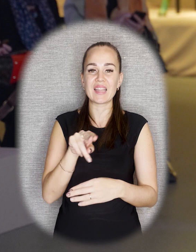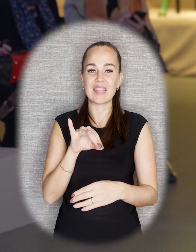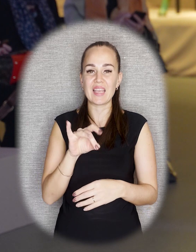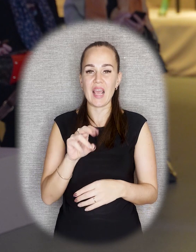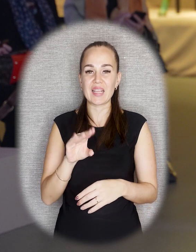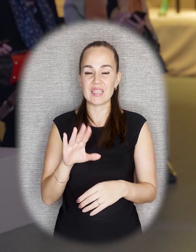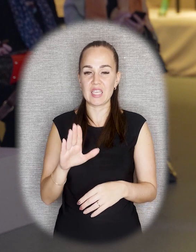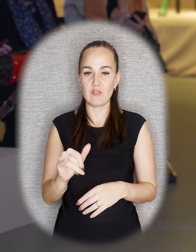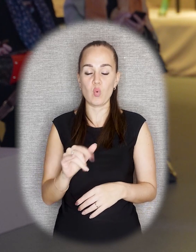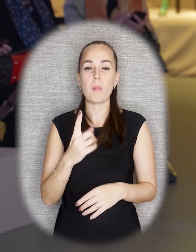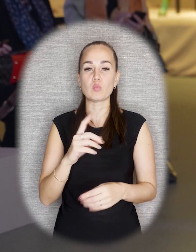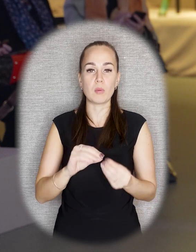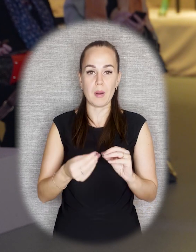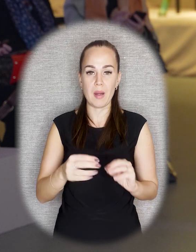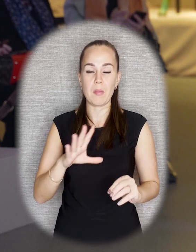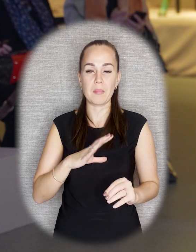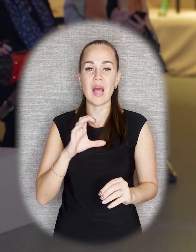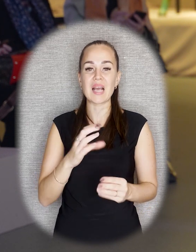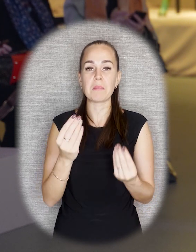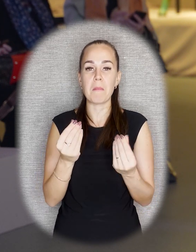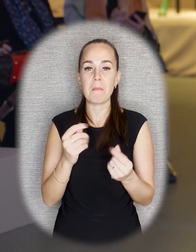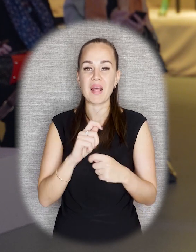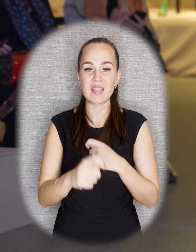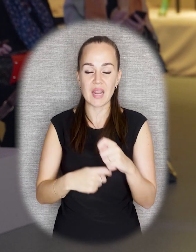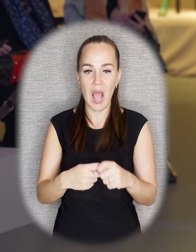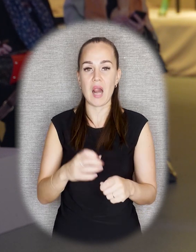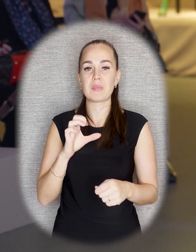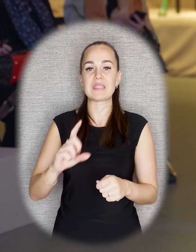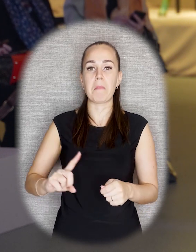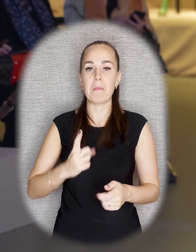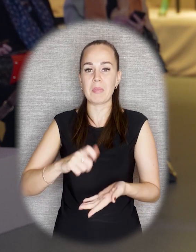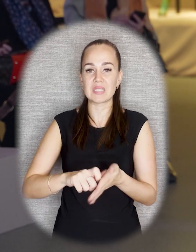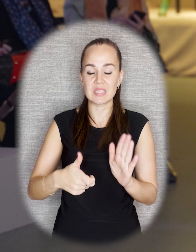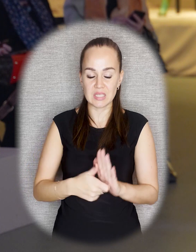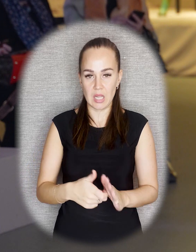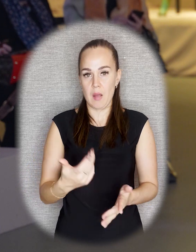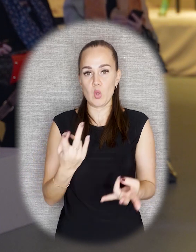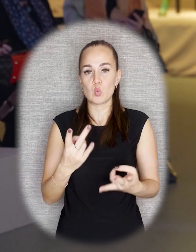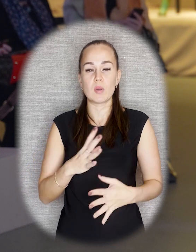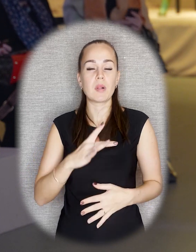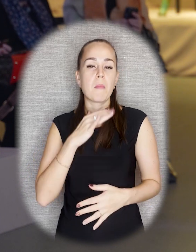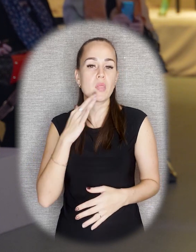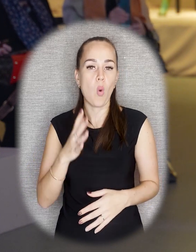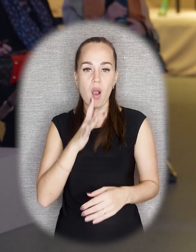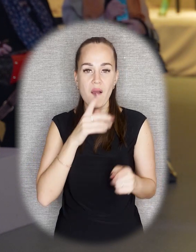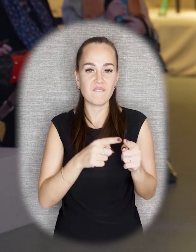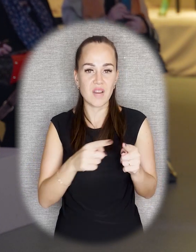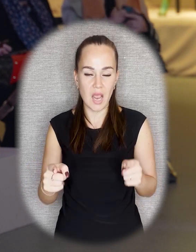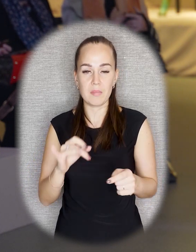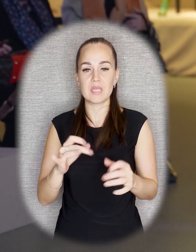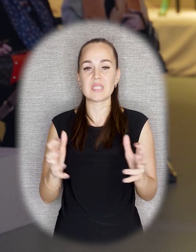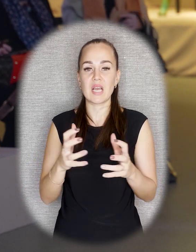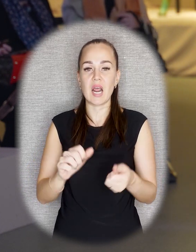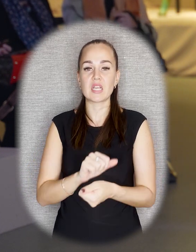в том числе и с материалами, с мастерскими. То есть все это нужно было организовать, это требовало времени. Сохранились документы о